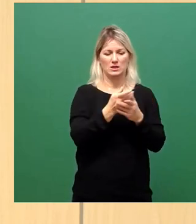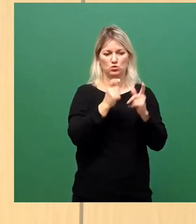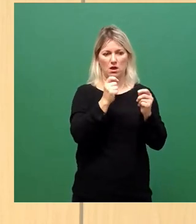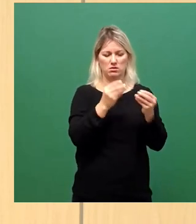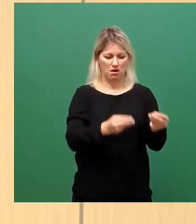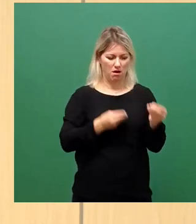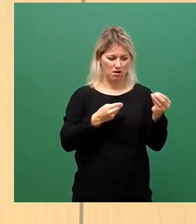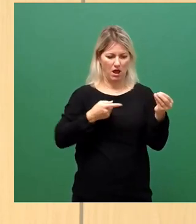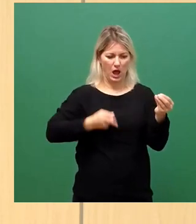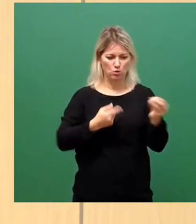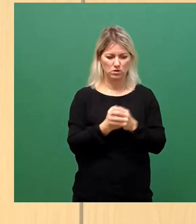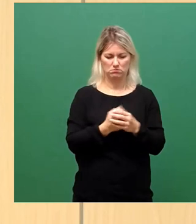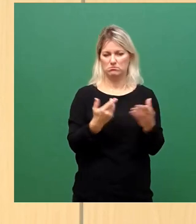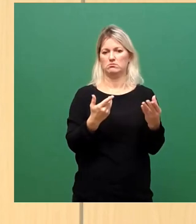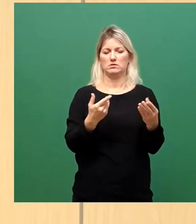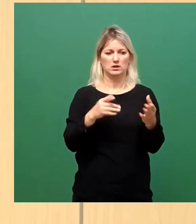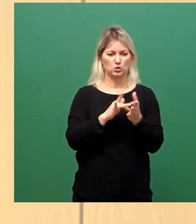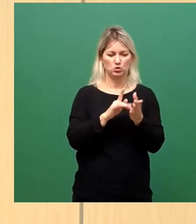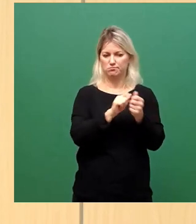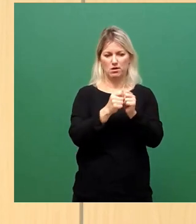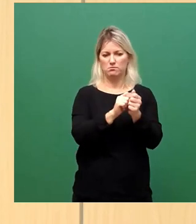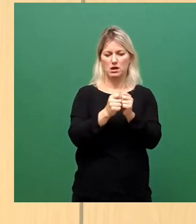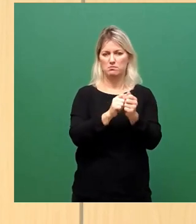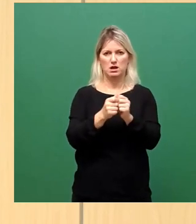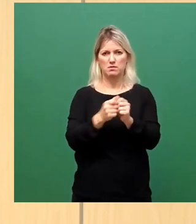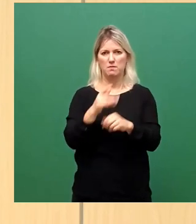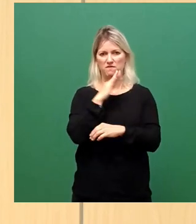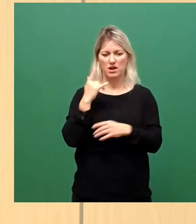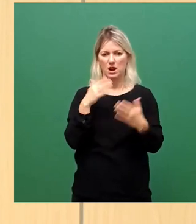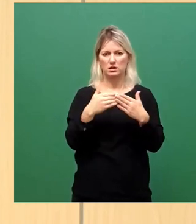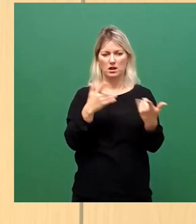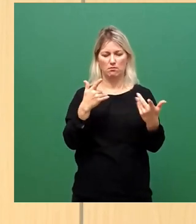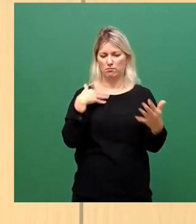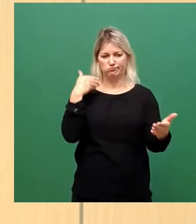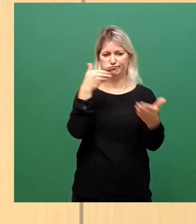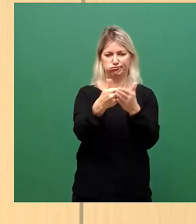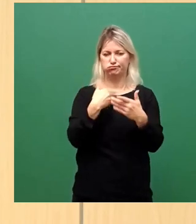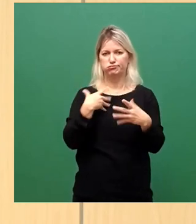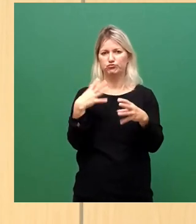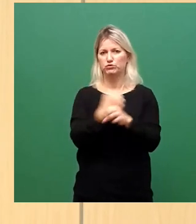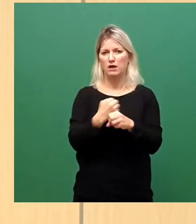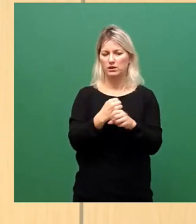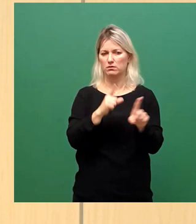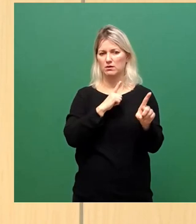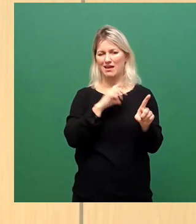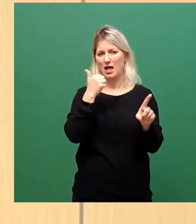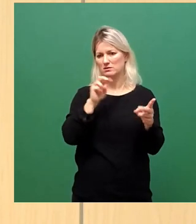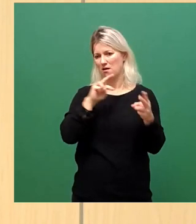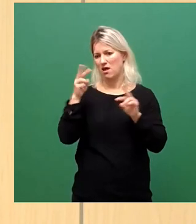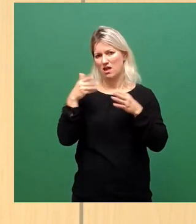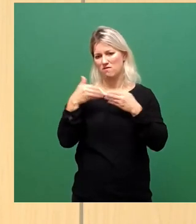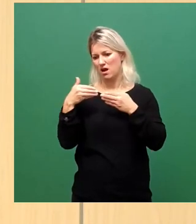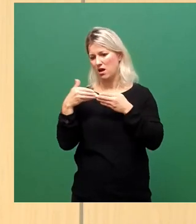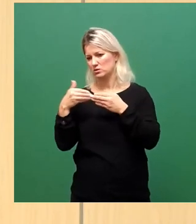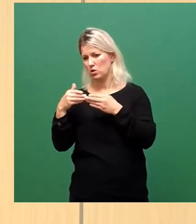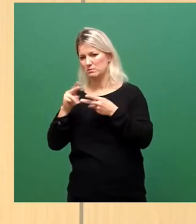Aufgrund der umfangreichen Änderungen haben wir uns nicht in der Lage gesehen, ohne Rücksprache mit den anderen Fraktionsmitgliedern darüber